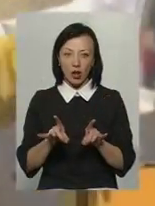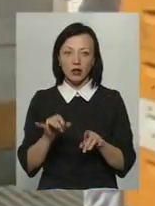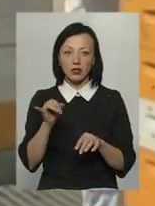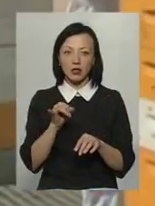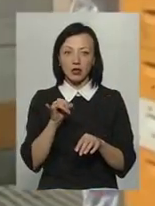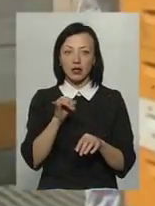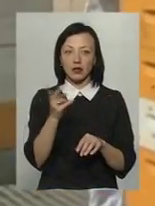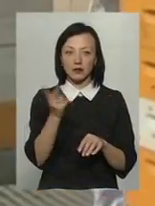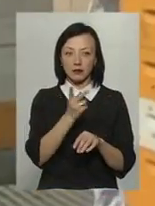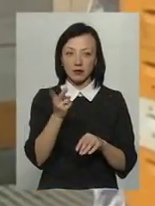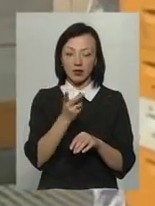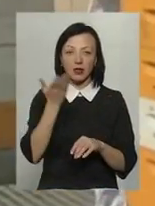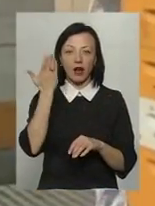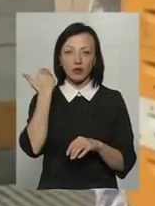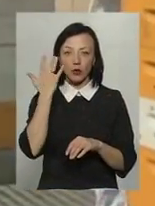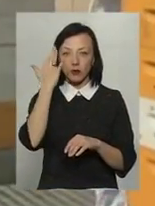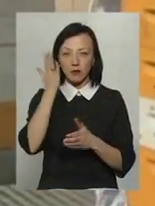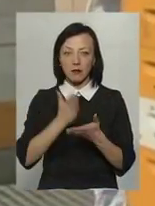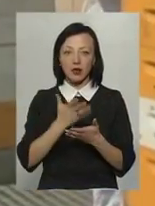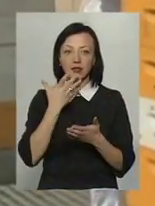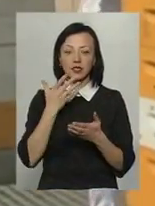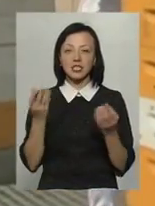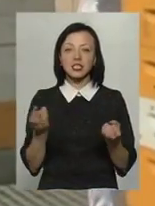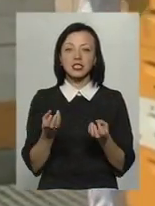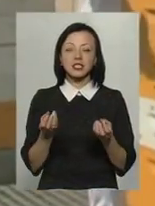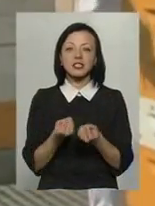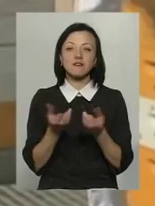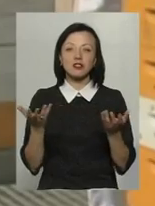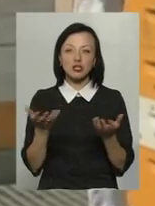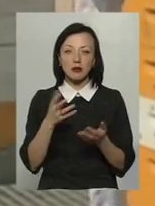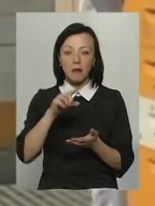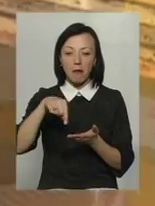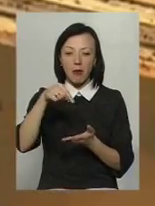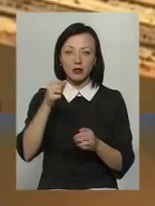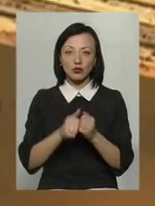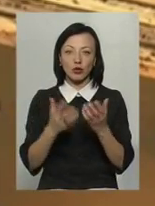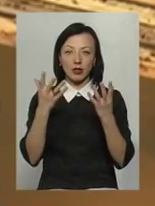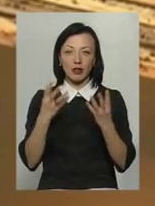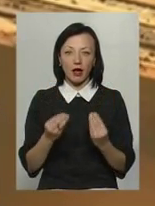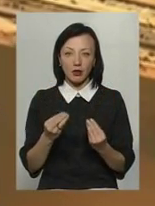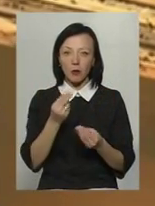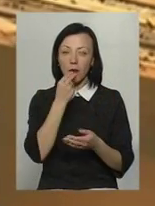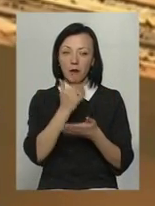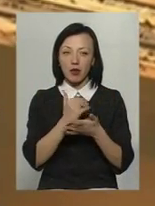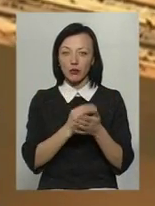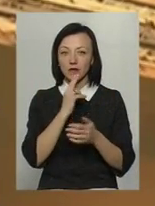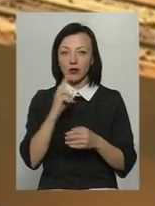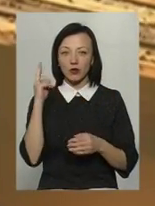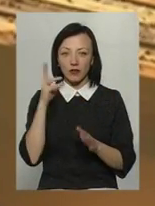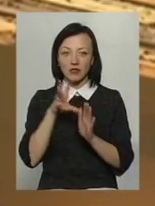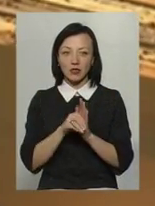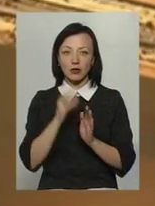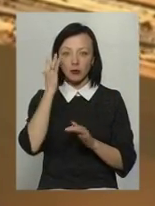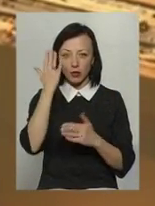Бенц і Аарон Вебер давно мріяли мати свіжий мед у своєму щоденному меню. Два з половиною роки тому вони втілили